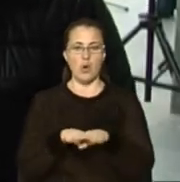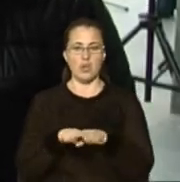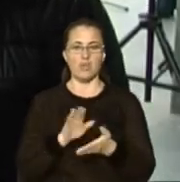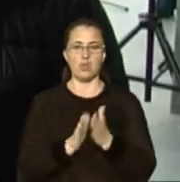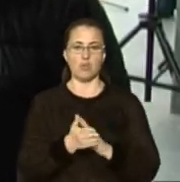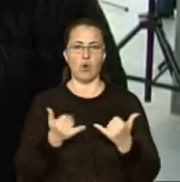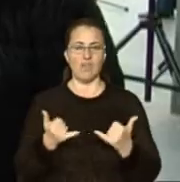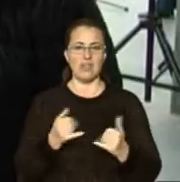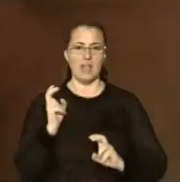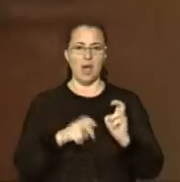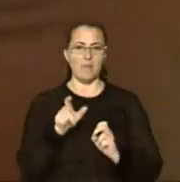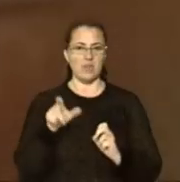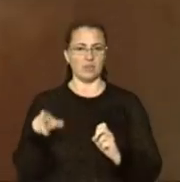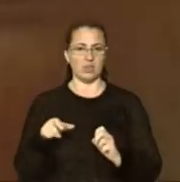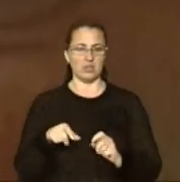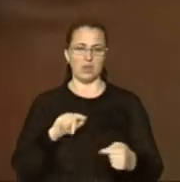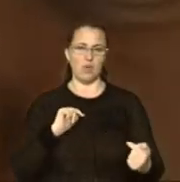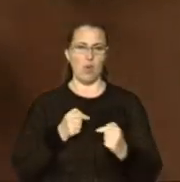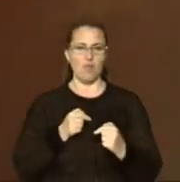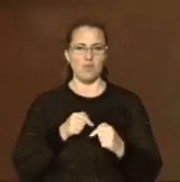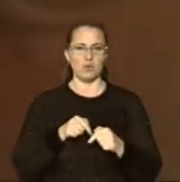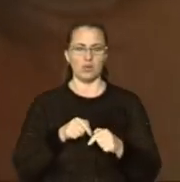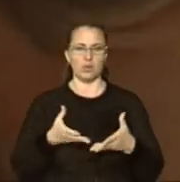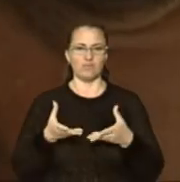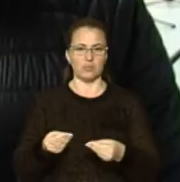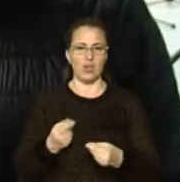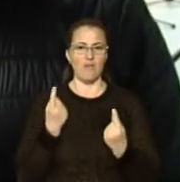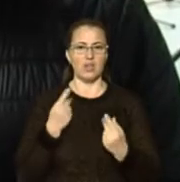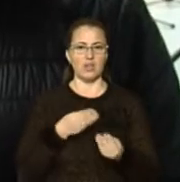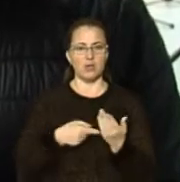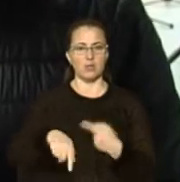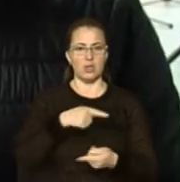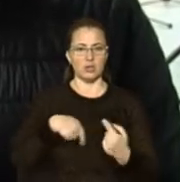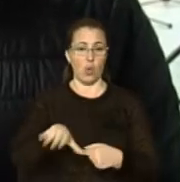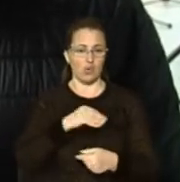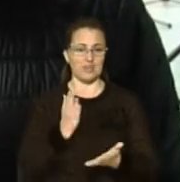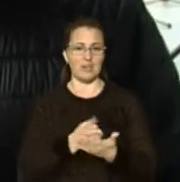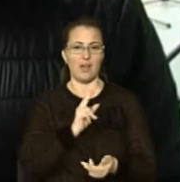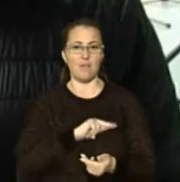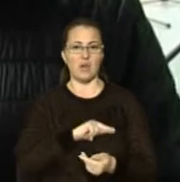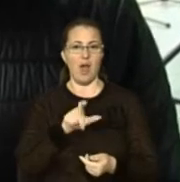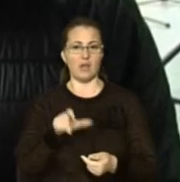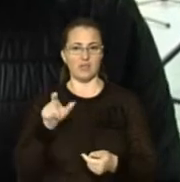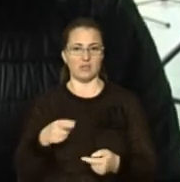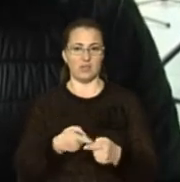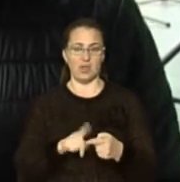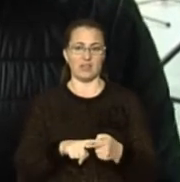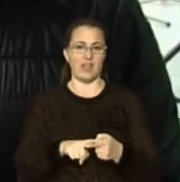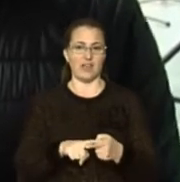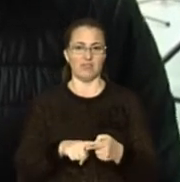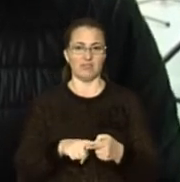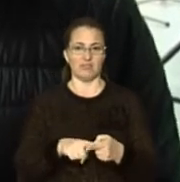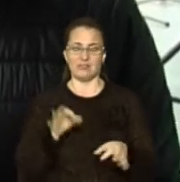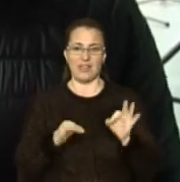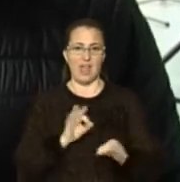великих і для маленьких. Ми проти лобівання великого бізнесу. Всі сплачують податки, у всіх найманіх працівників, але це відноситься на другорядний план. Нас зуборює